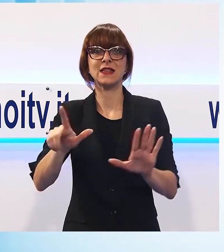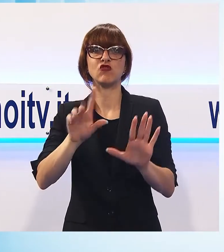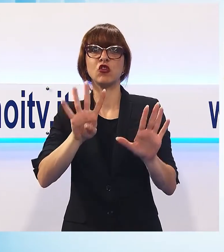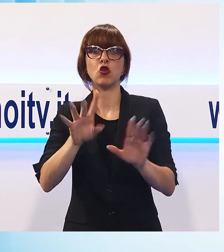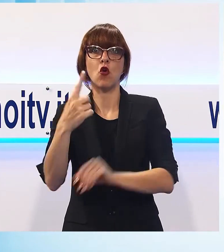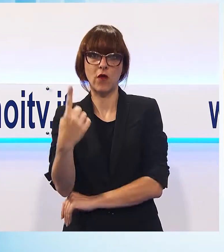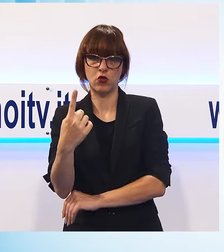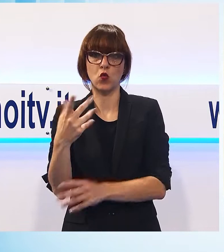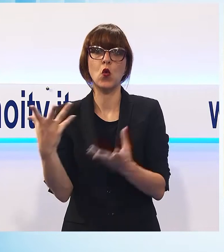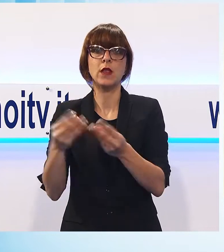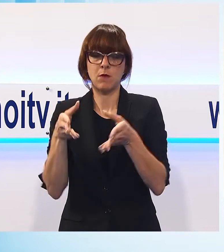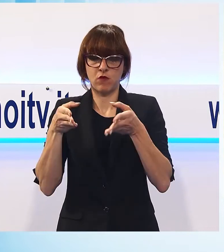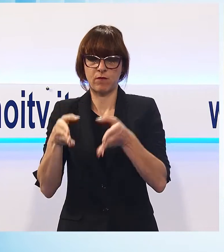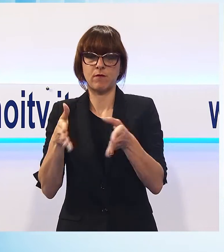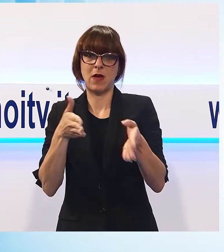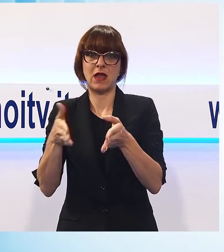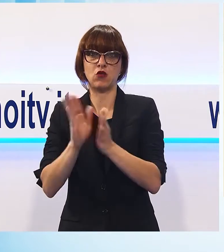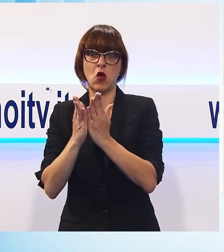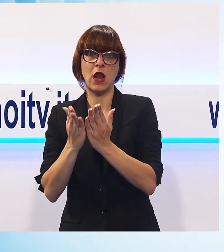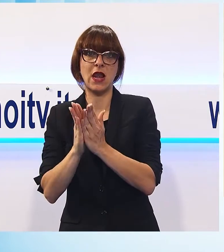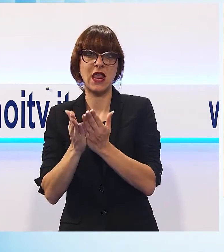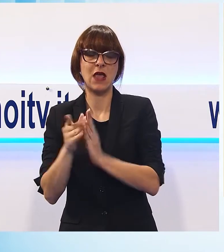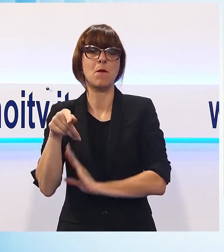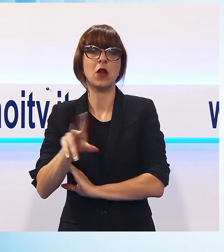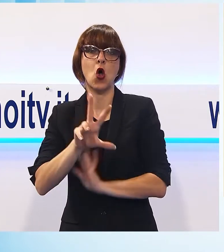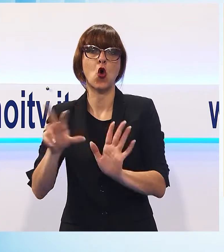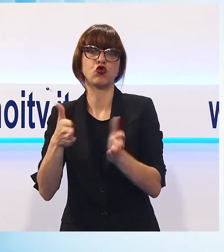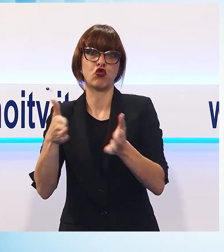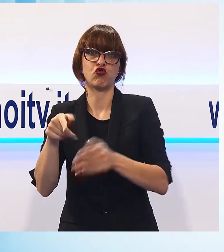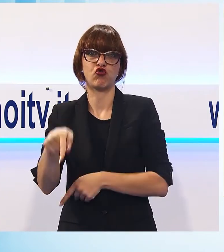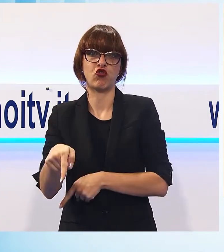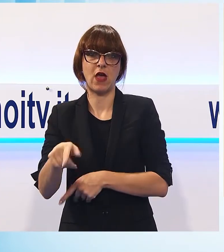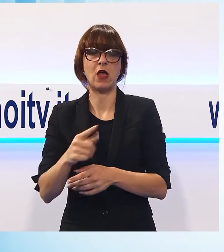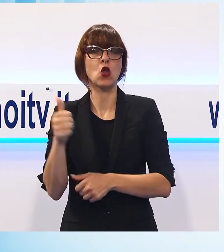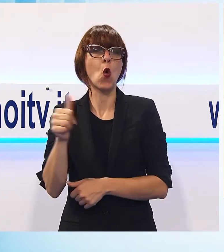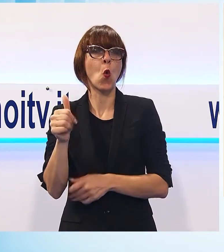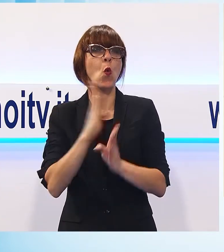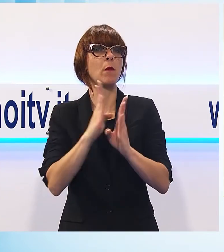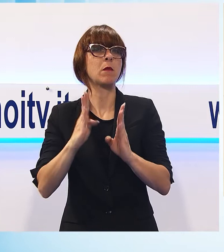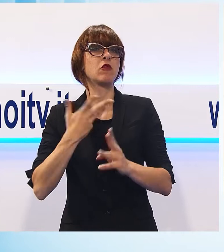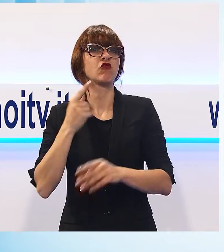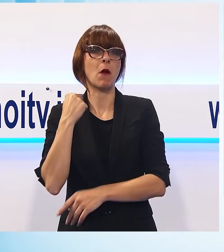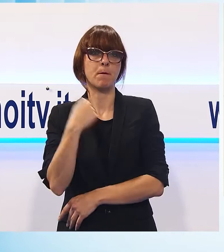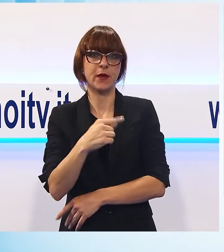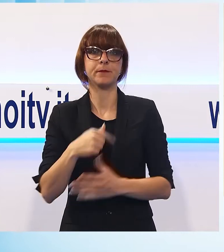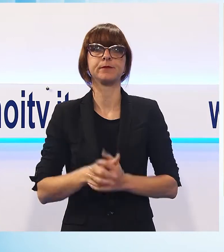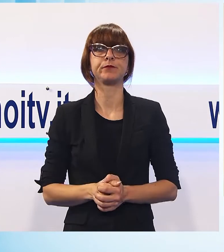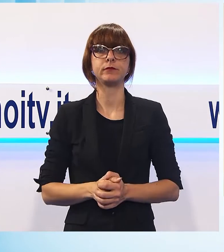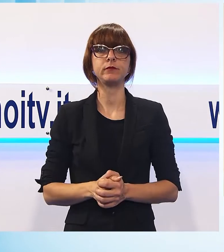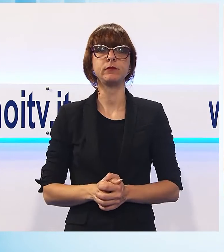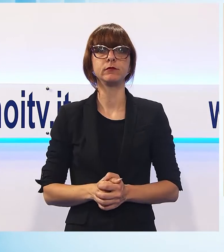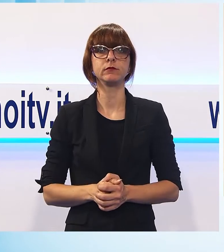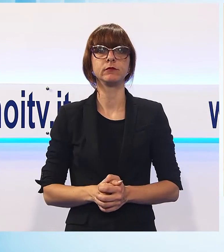ottocentesche che in parte non sono reperibili in altre biblioteche. Dopo infiltrazioni di acqua dal tetto, che hanno causato l